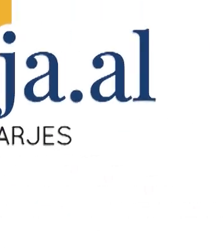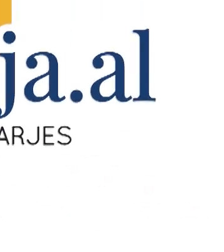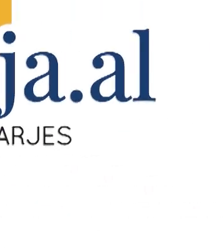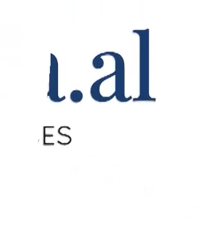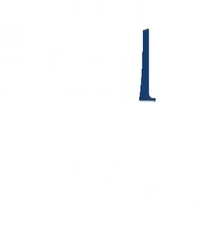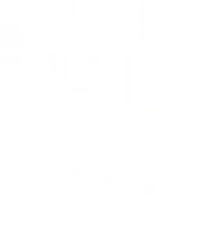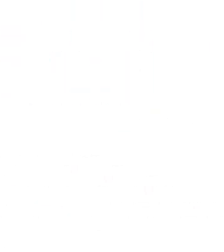Një dhër subjëmorja